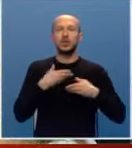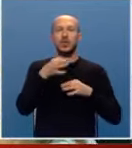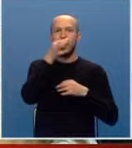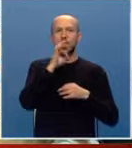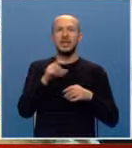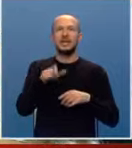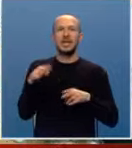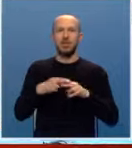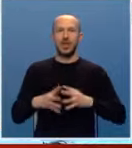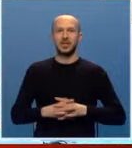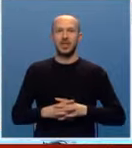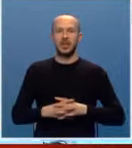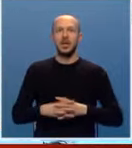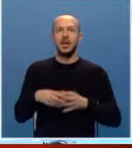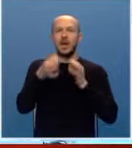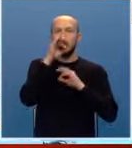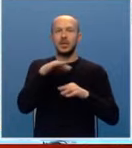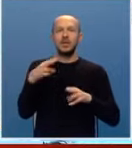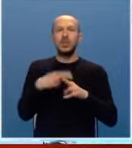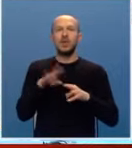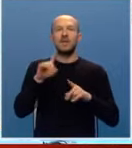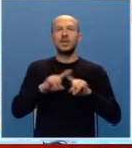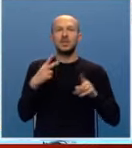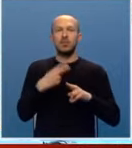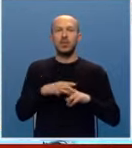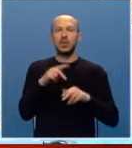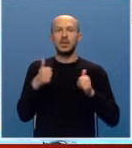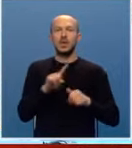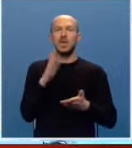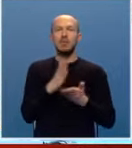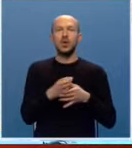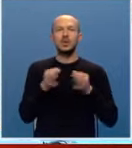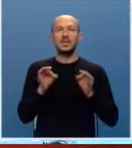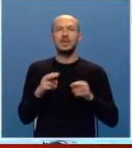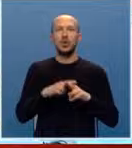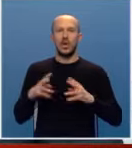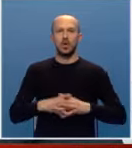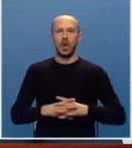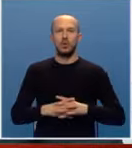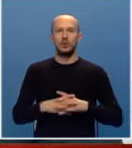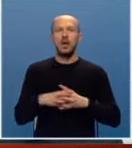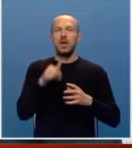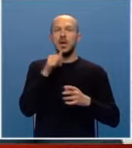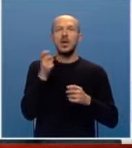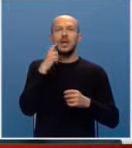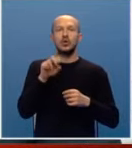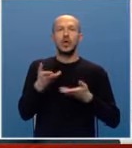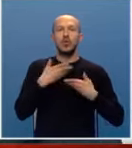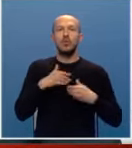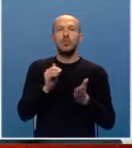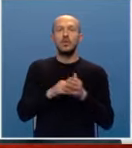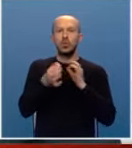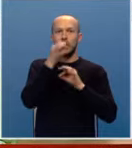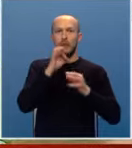lijekove za rijetke bolesti. Liječenje djece oboljale od takvih bolesti do sada nije bilo sistemski uređeno, pa su ih nastojeći da dobiju